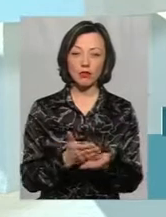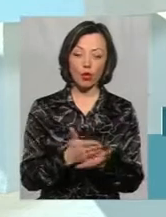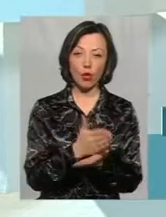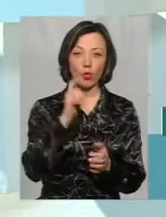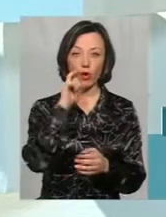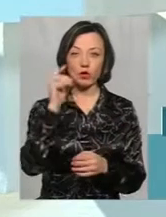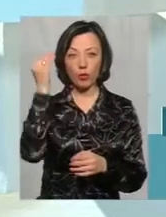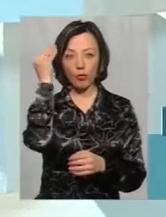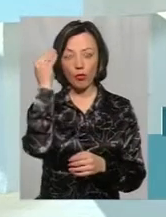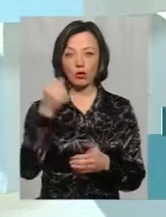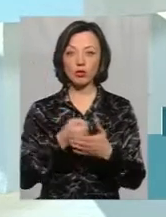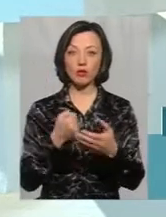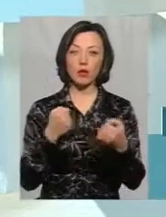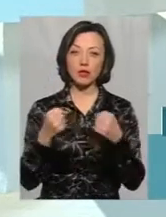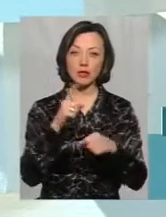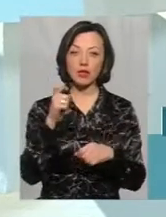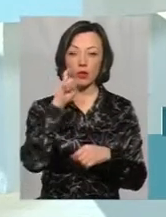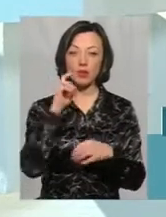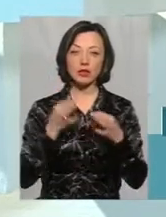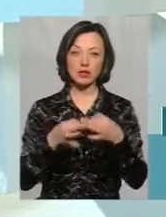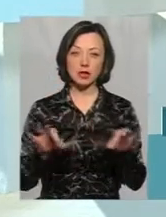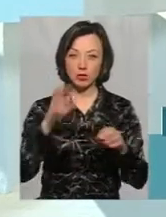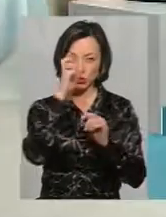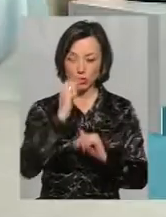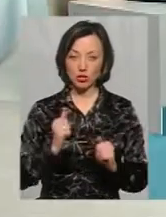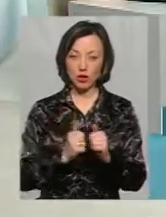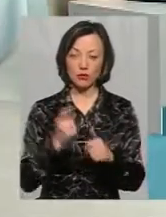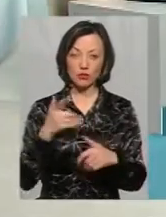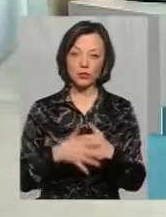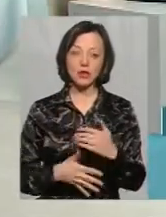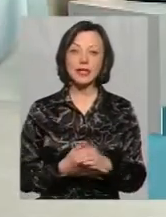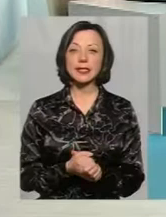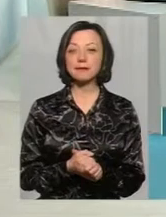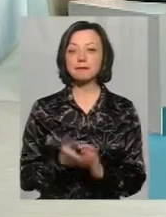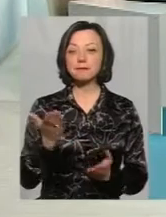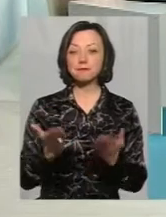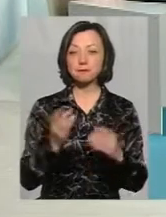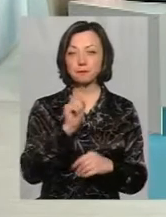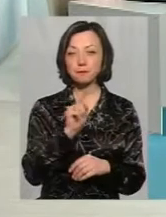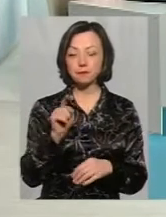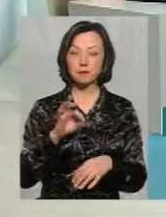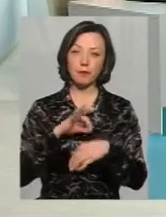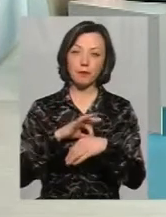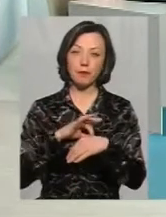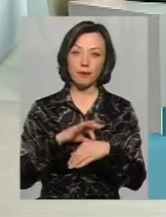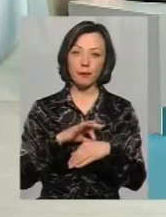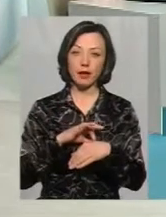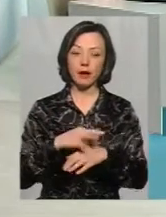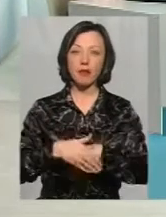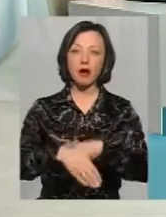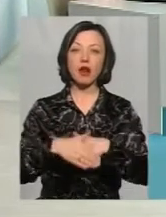погляду, до боротьби за українську незалежну державу. Розумієте? Тобто, якщо ми там проводимо парад